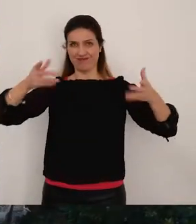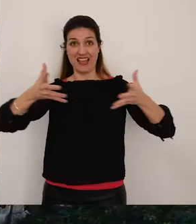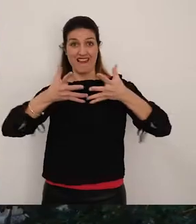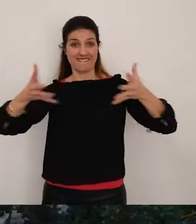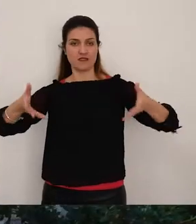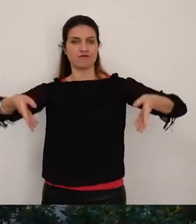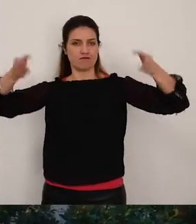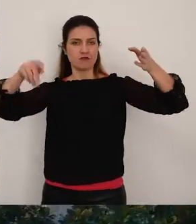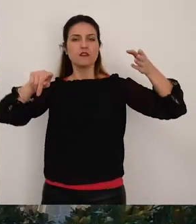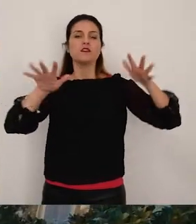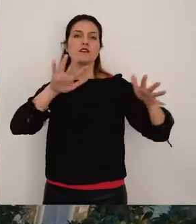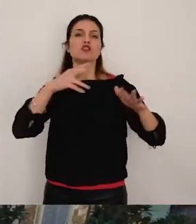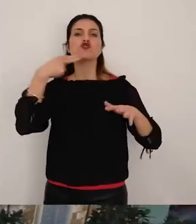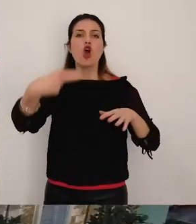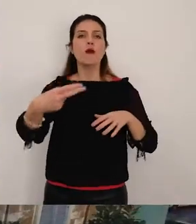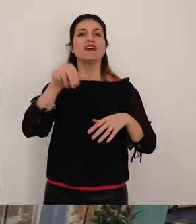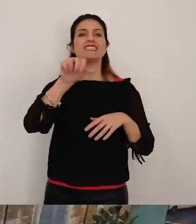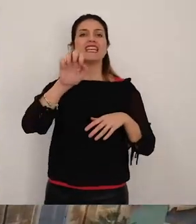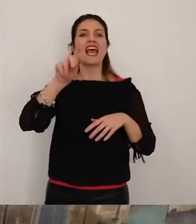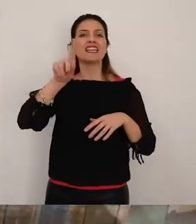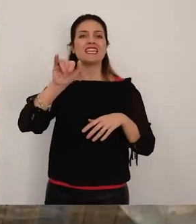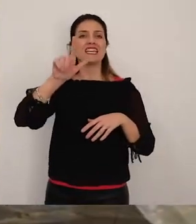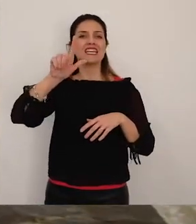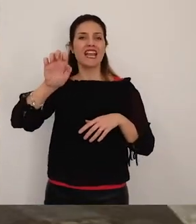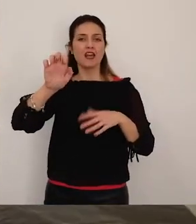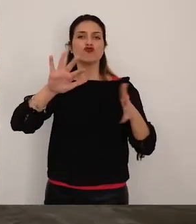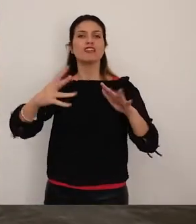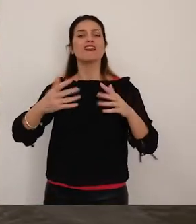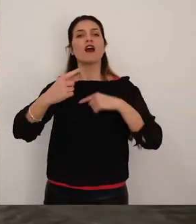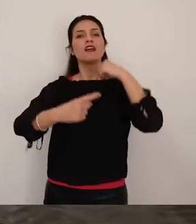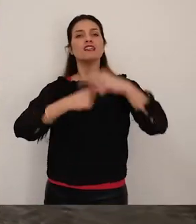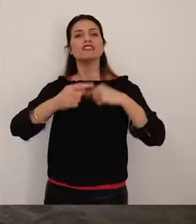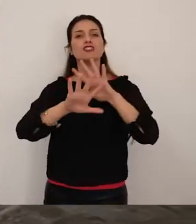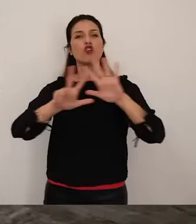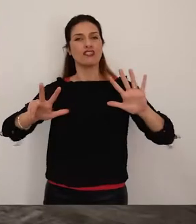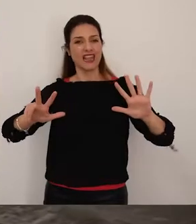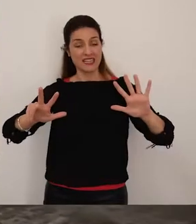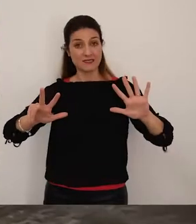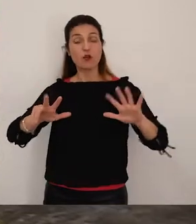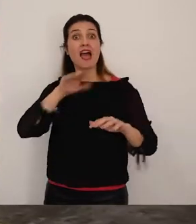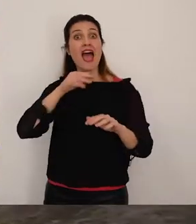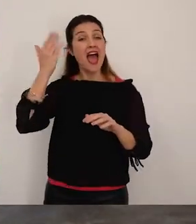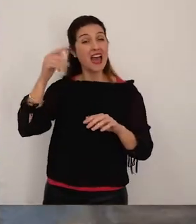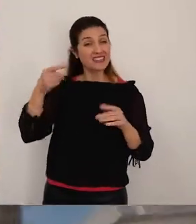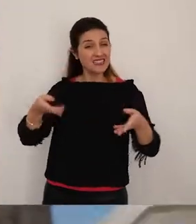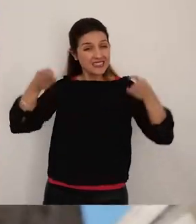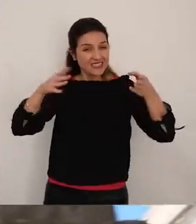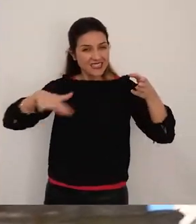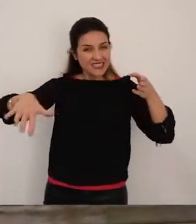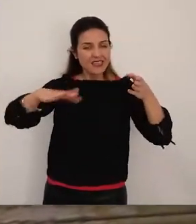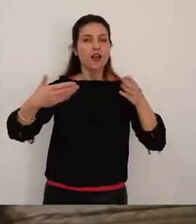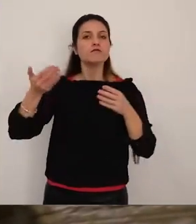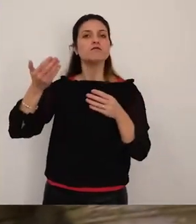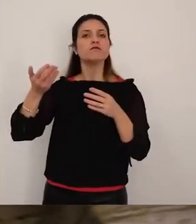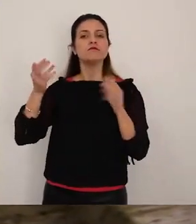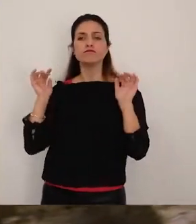risalente al XVIII secolo. L'antica struttura fu utilizzata in passato come luogo di assemblea